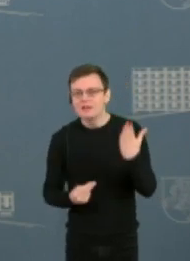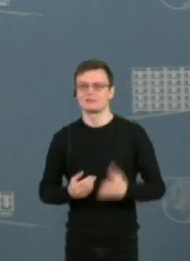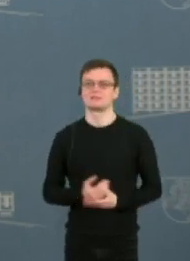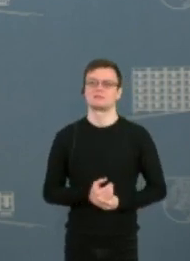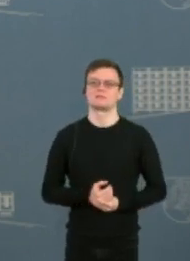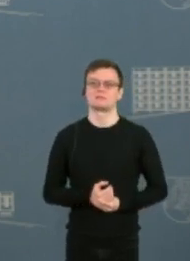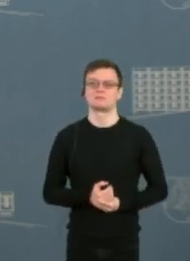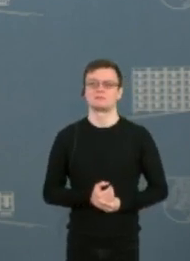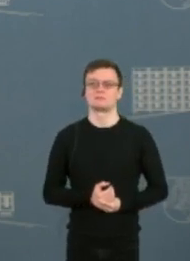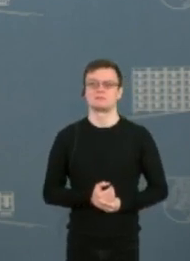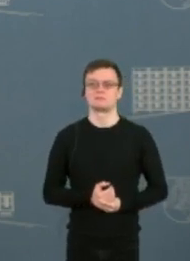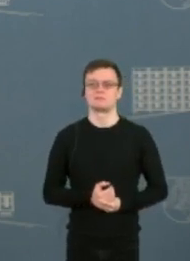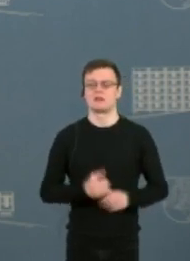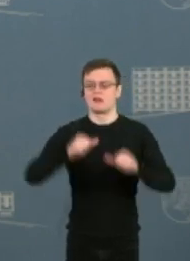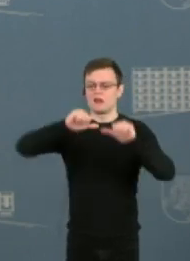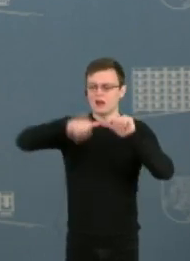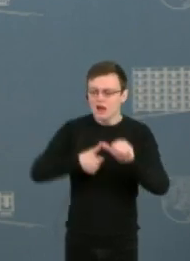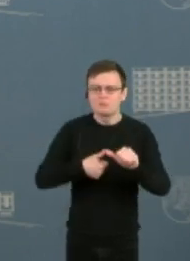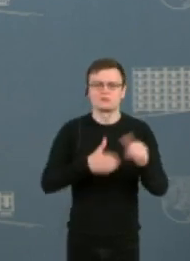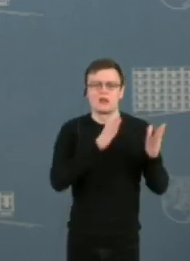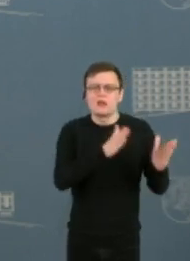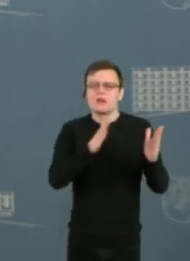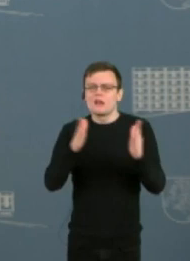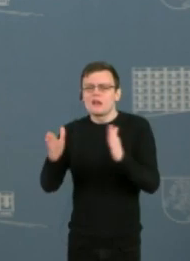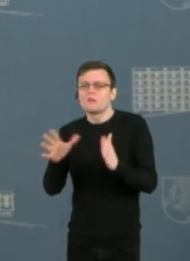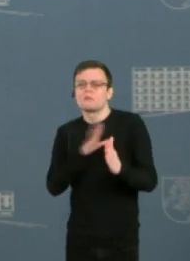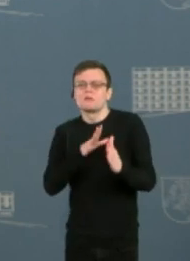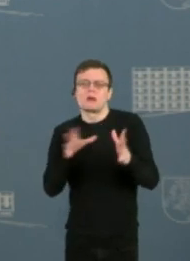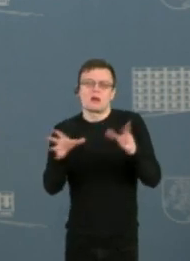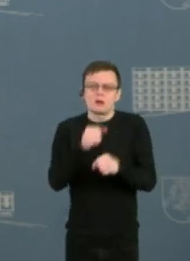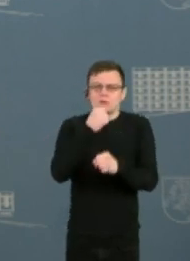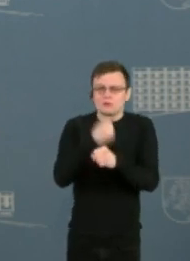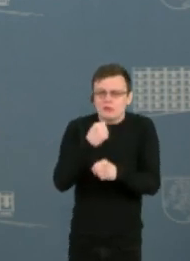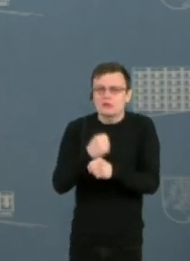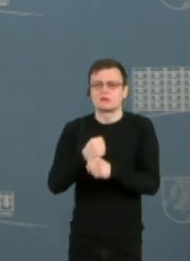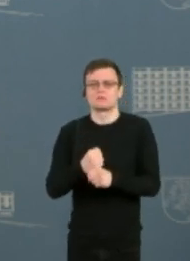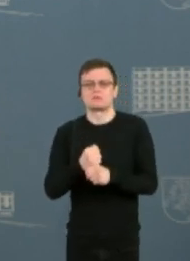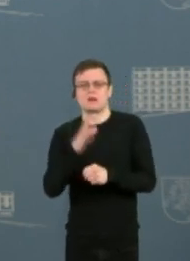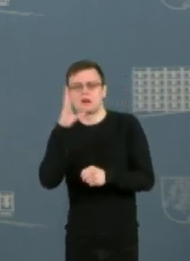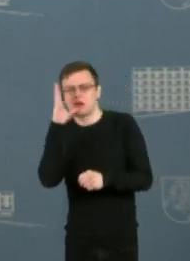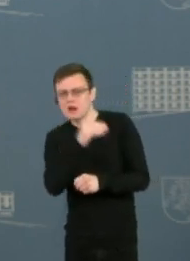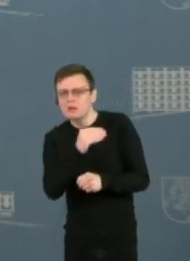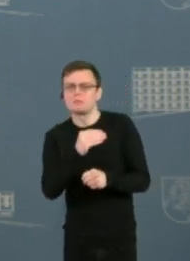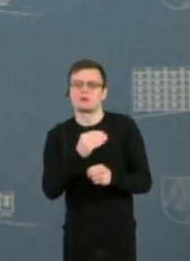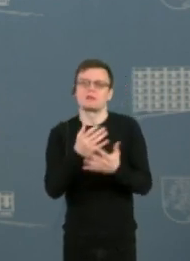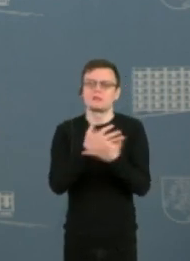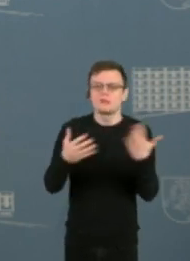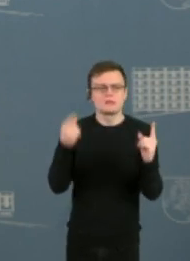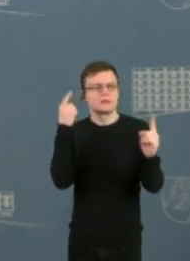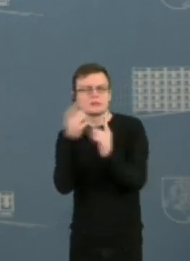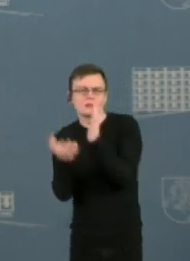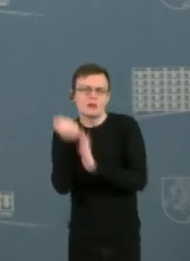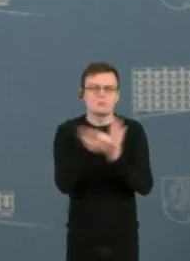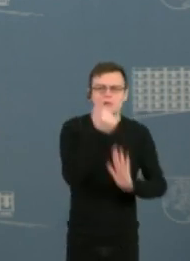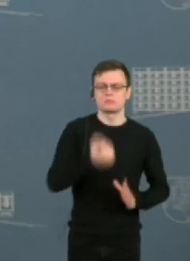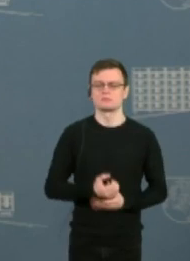Mes per amžius bendradarbiavimas įdami įvairių interesų ir tikslų.